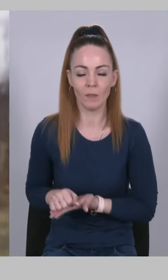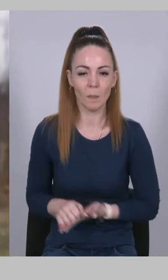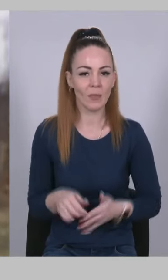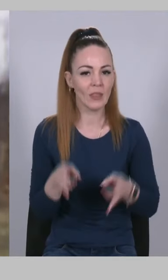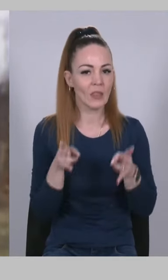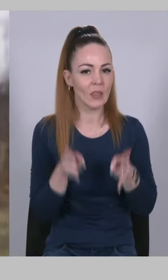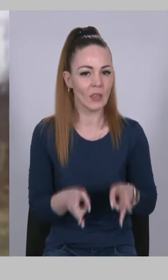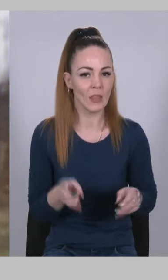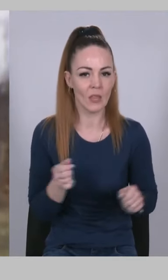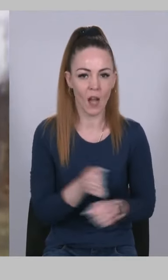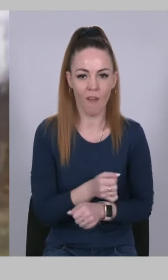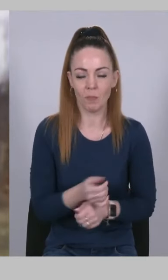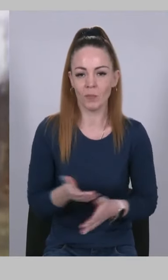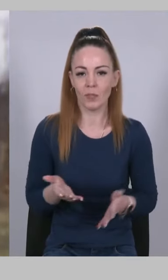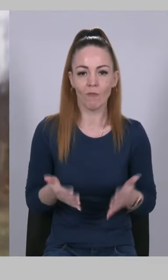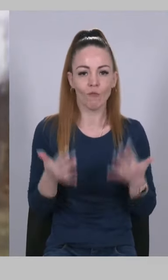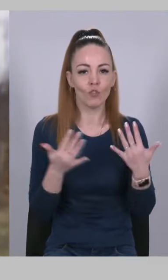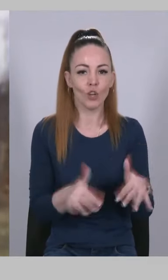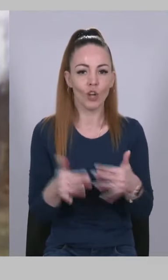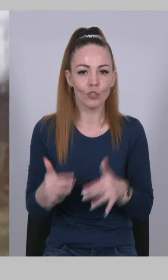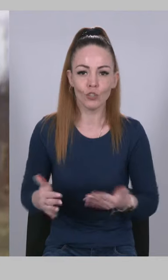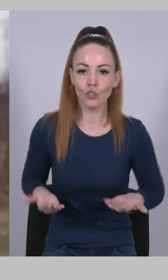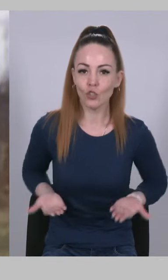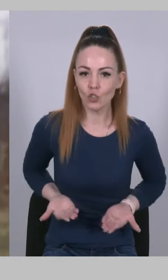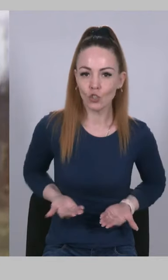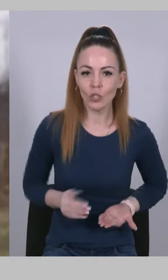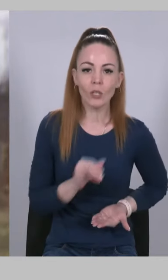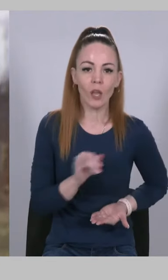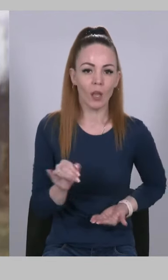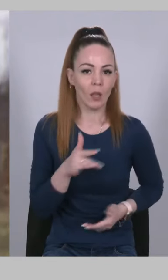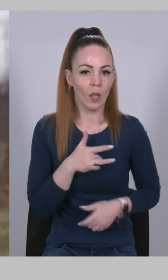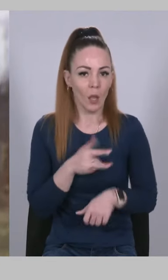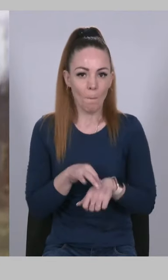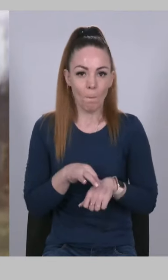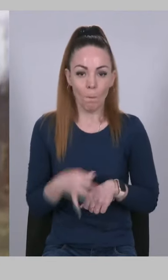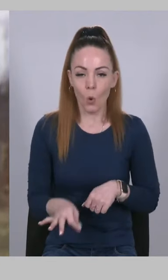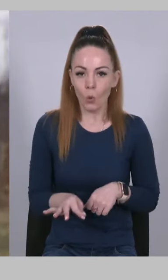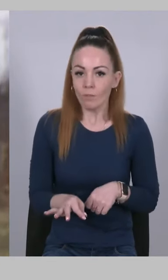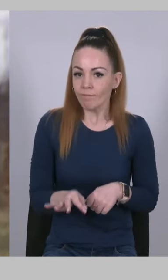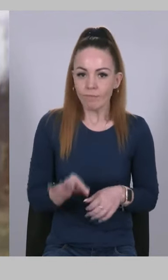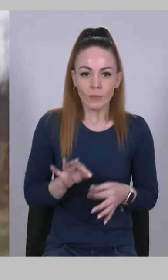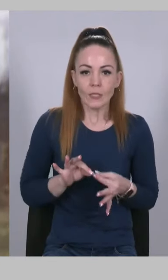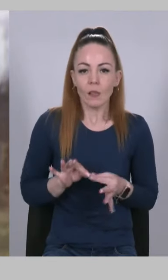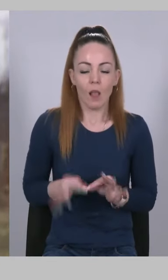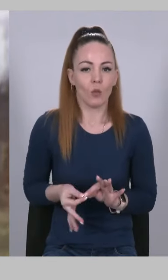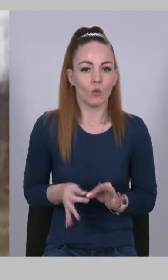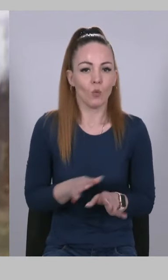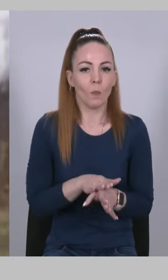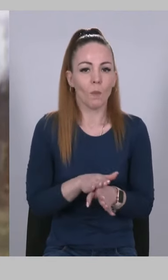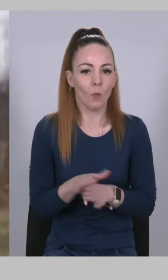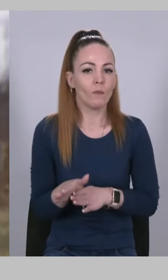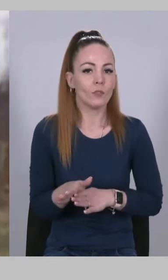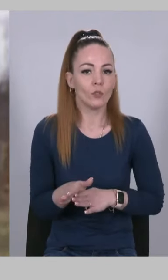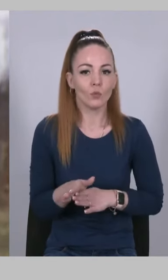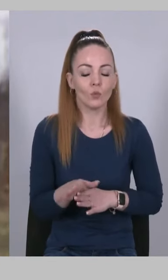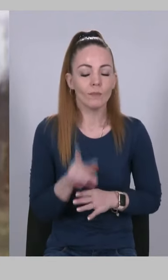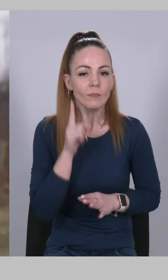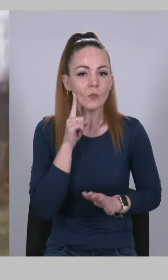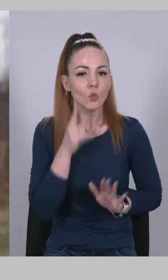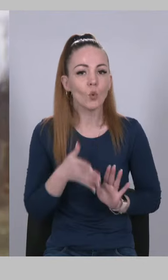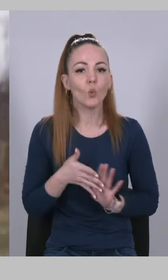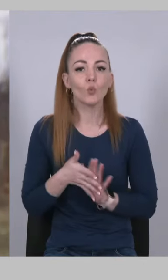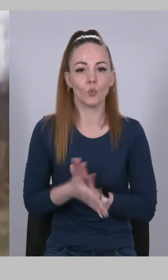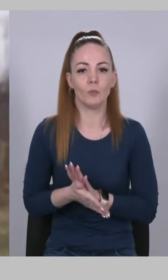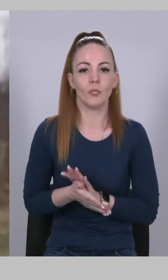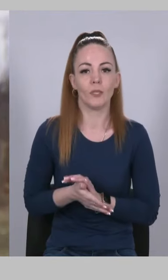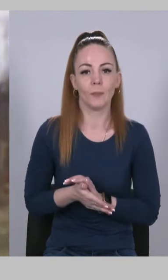травми, втрачених житті та болю. Складно повністю зрозуміти,